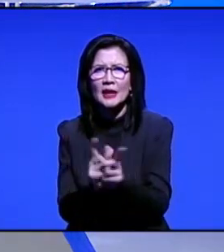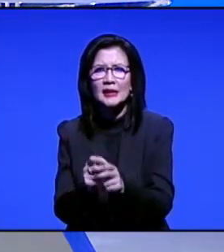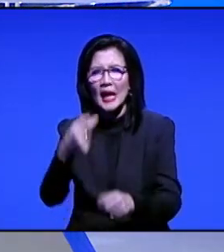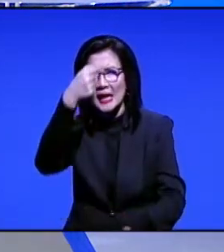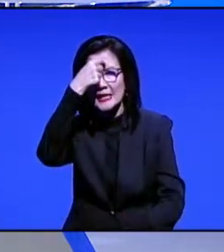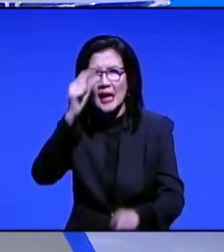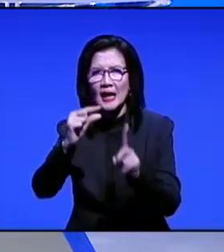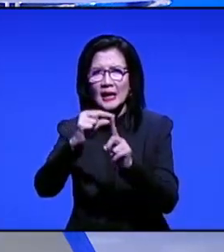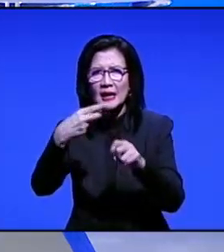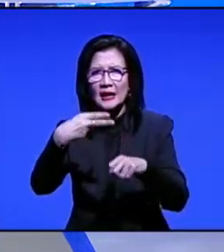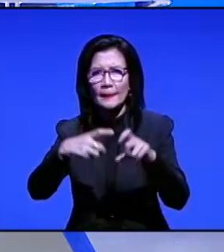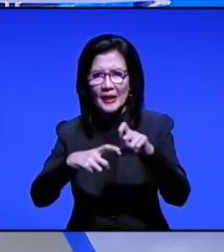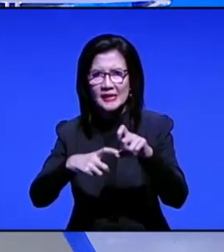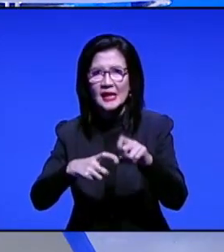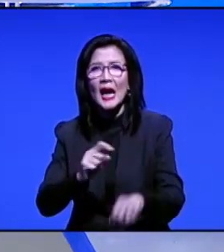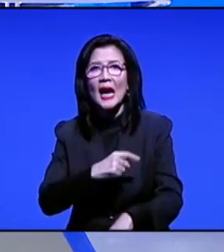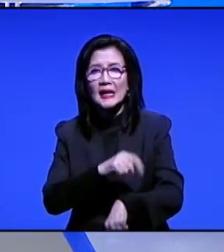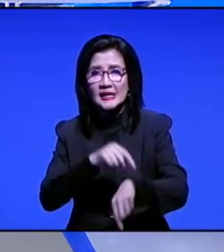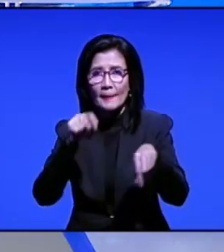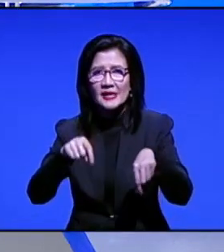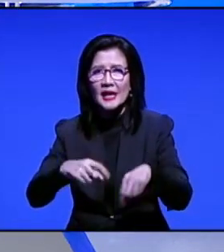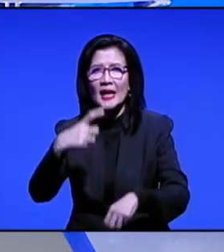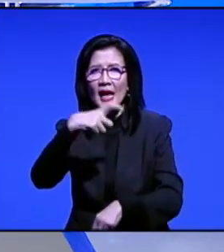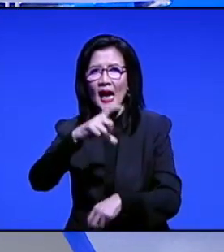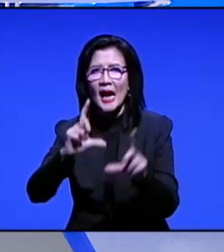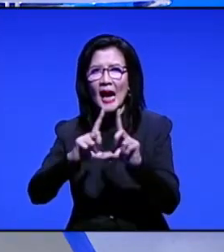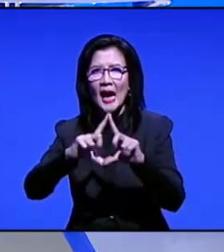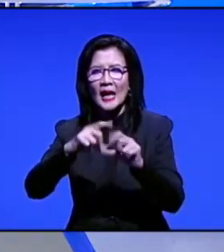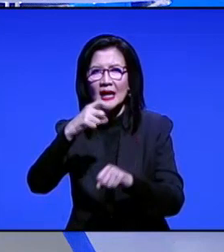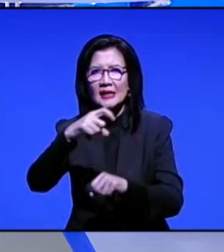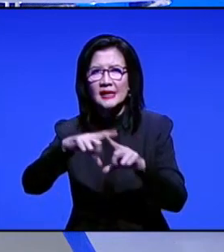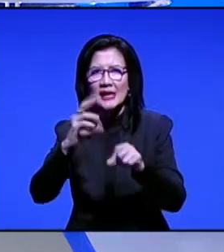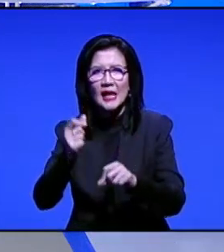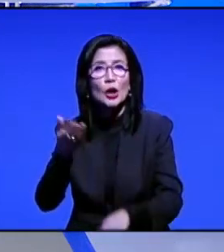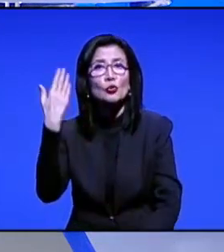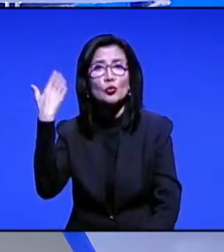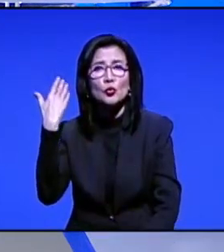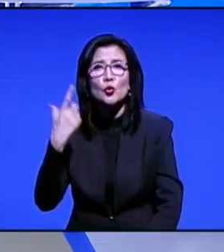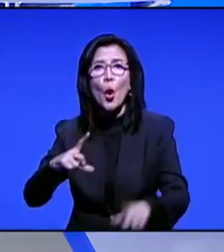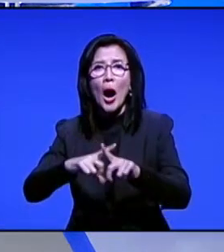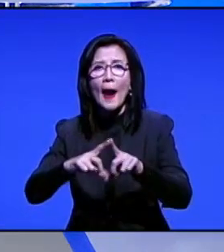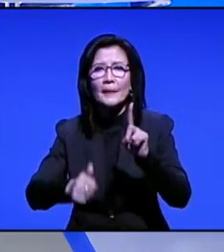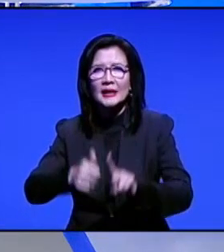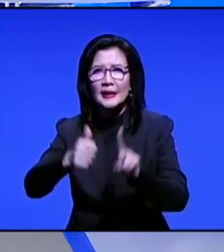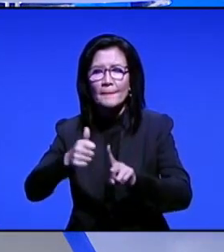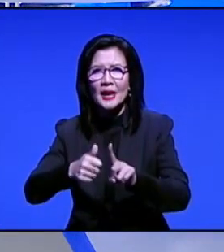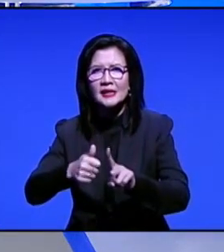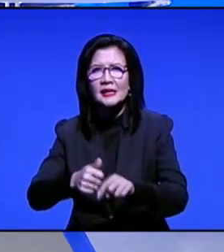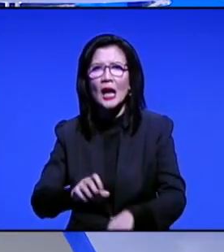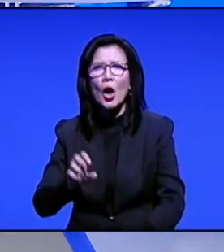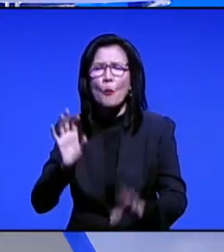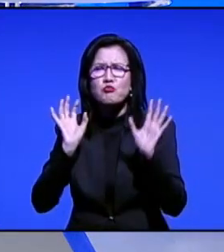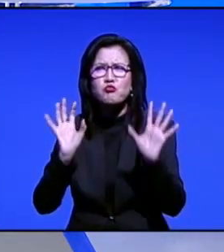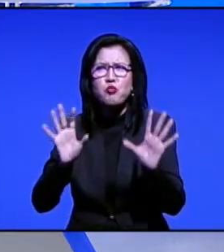Nah, di zaman sekarang, cacar sudah bisa diantisipasi dengan vaksinasi. Tetapi di abad 16, wabah ini mampu membunuh hingga